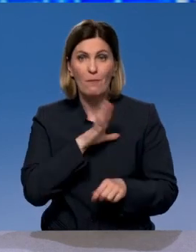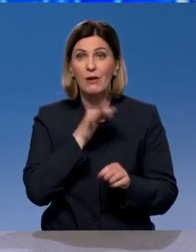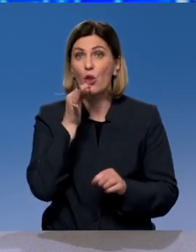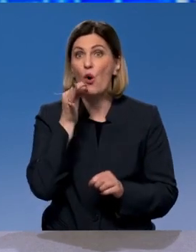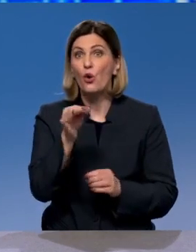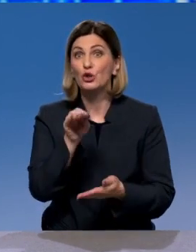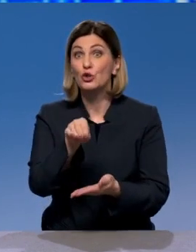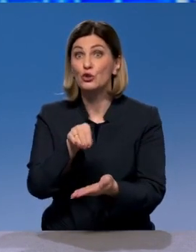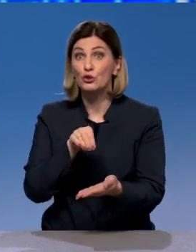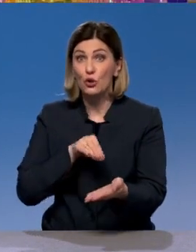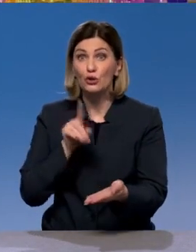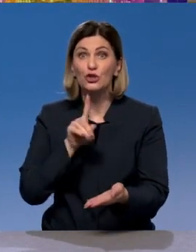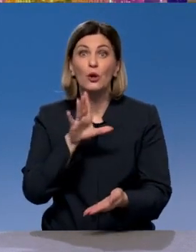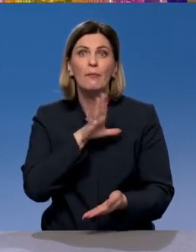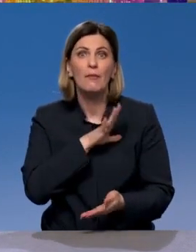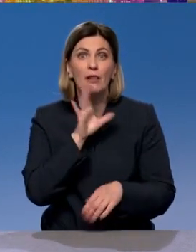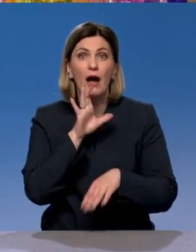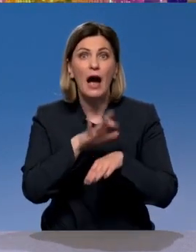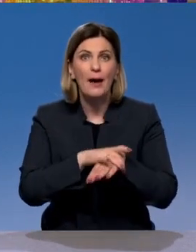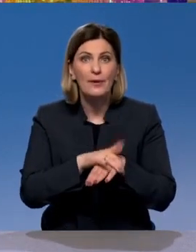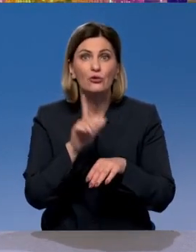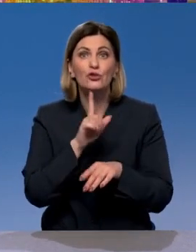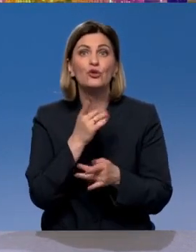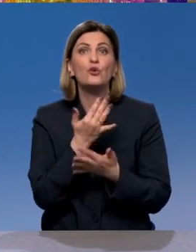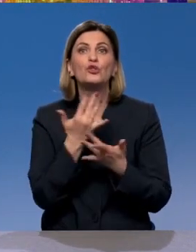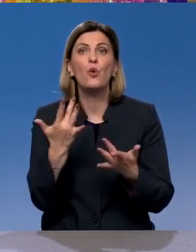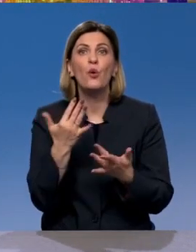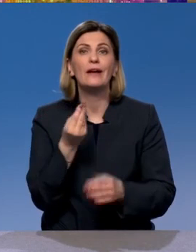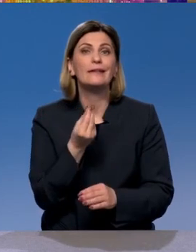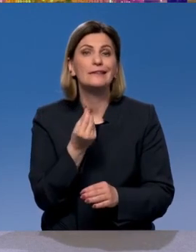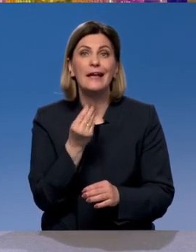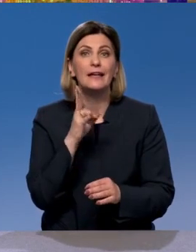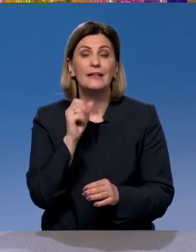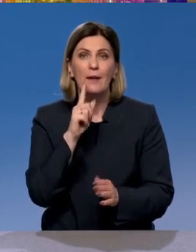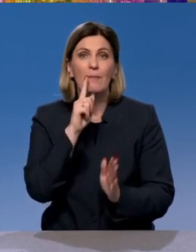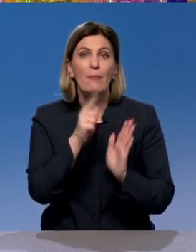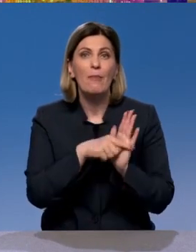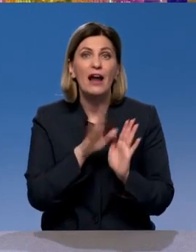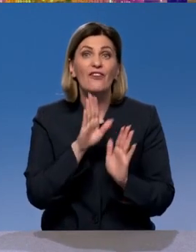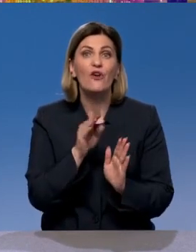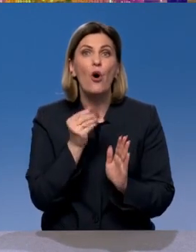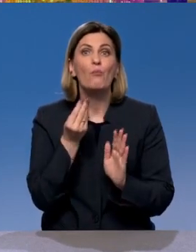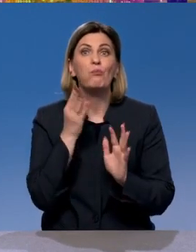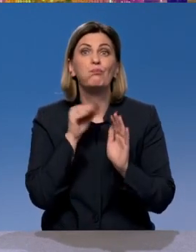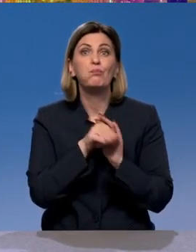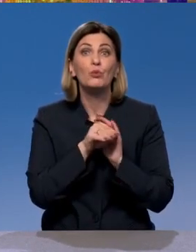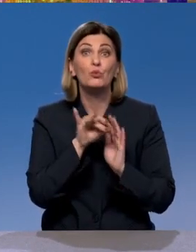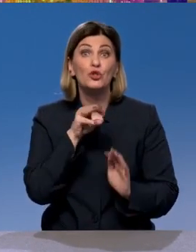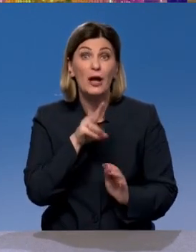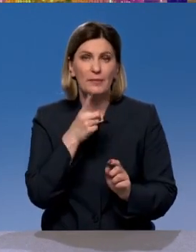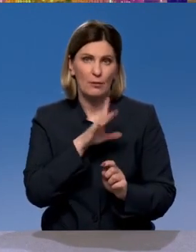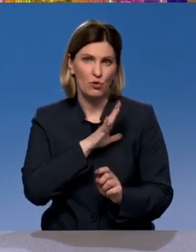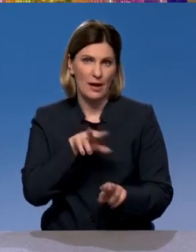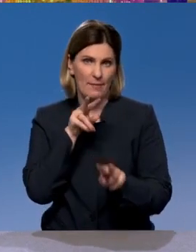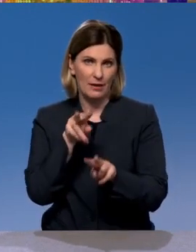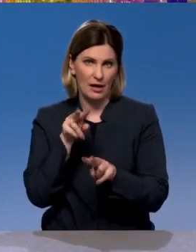где было выявлено, что сколько средств не поступило в бюджет из-за того, что нет контроля за движением транспортных средств,